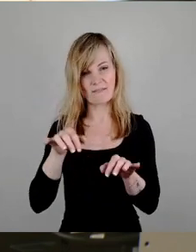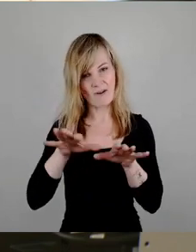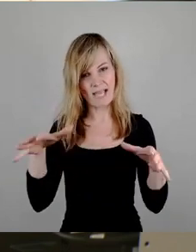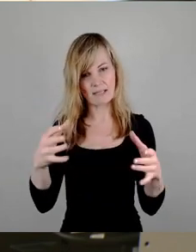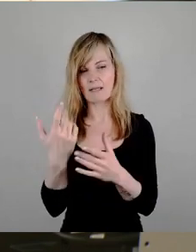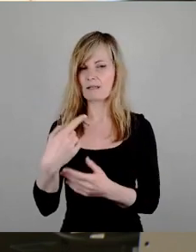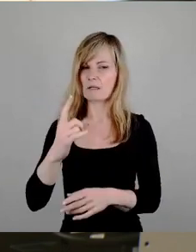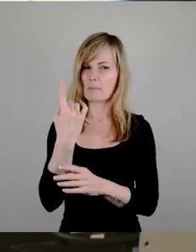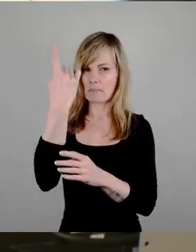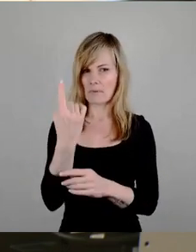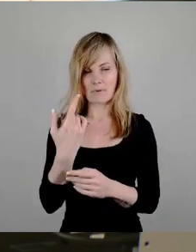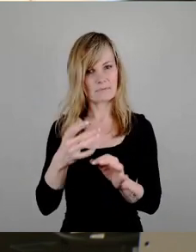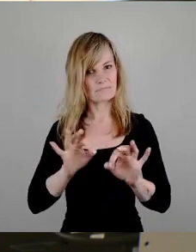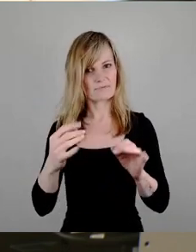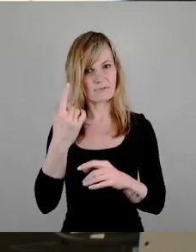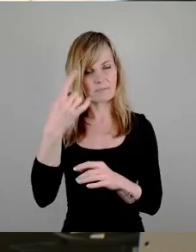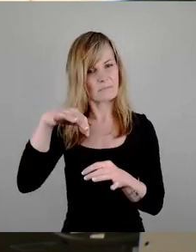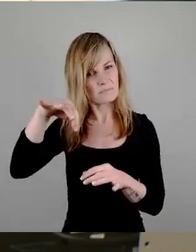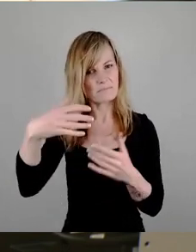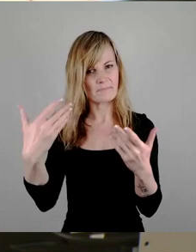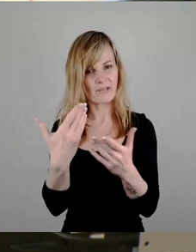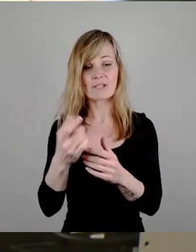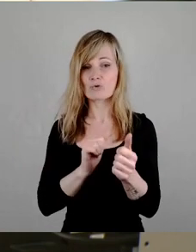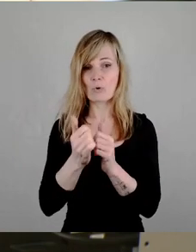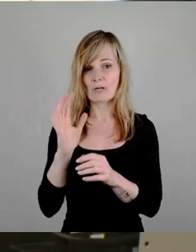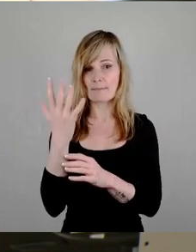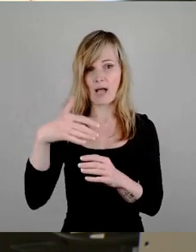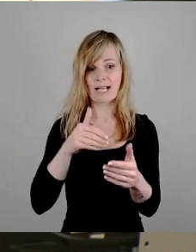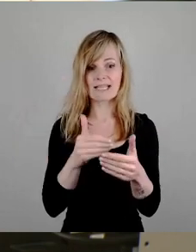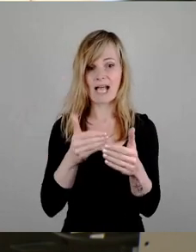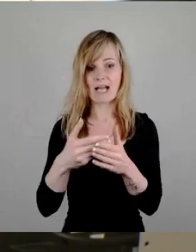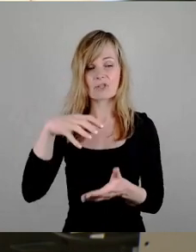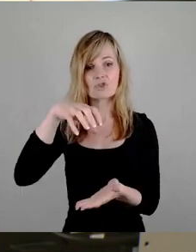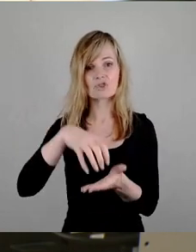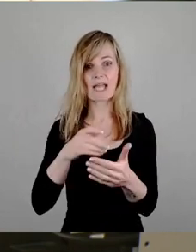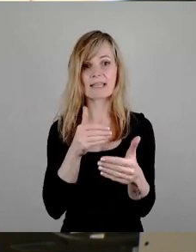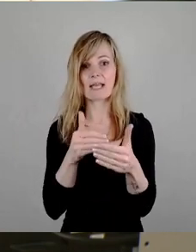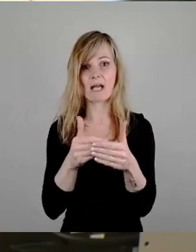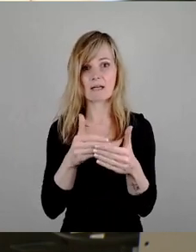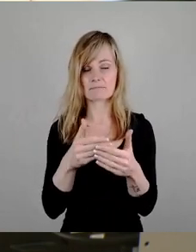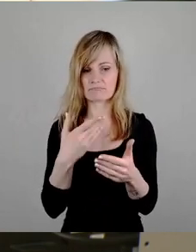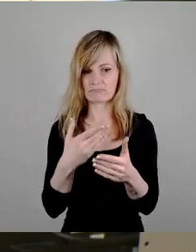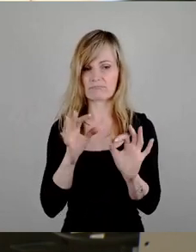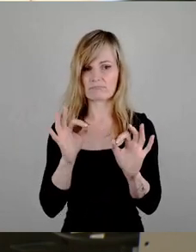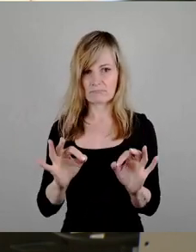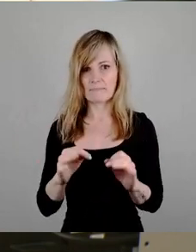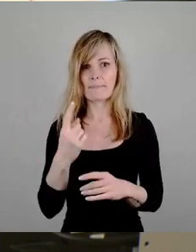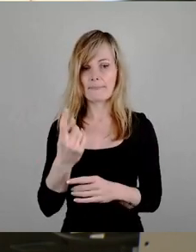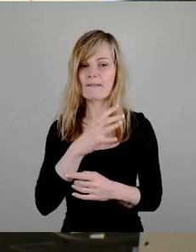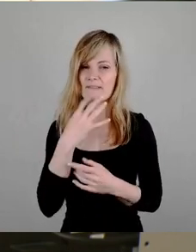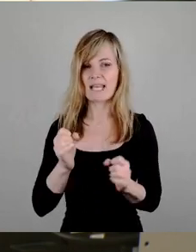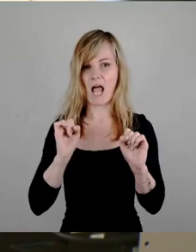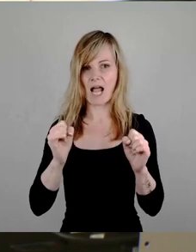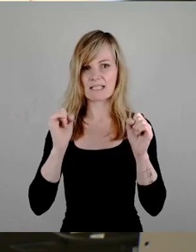Und wir haben eine große Vielzahl an Akteuren, die ganz